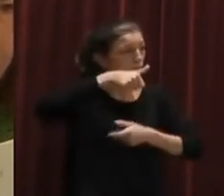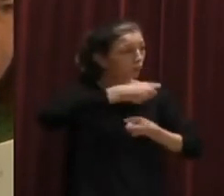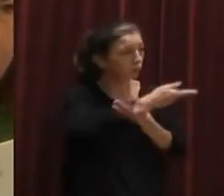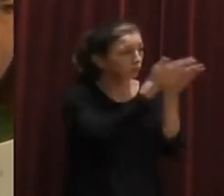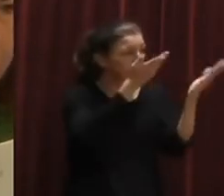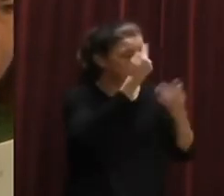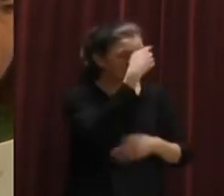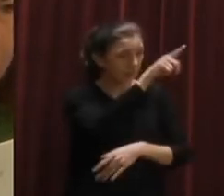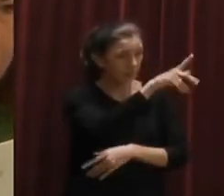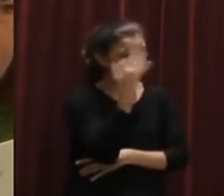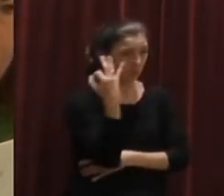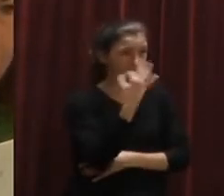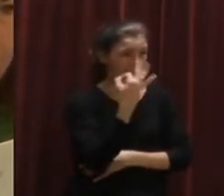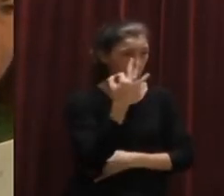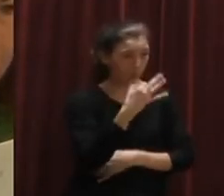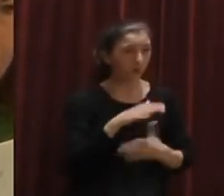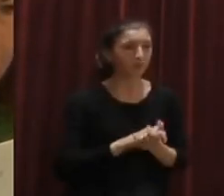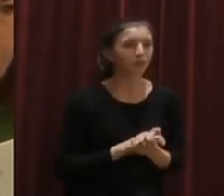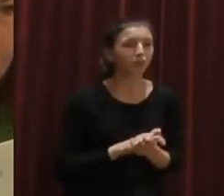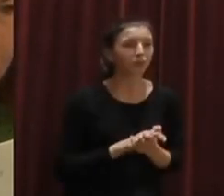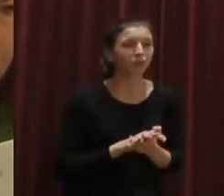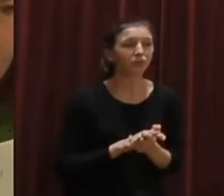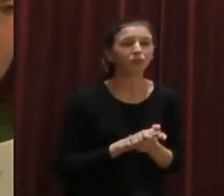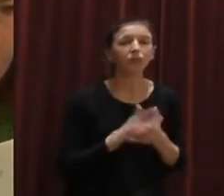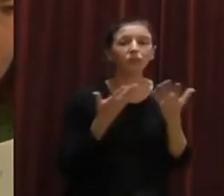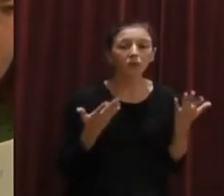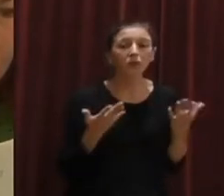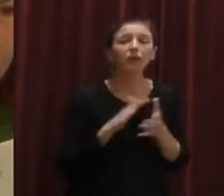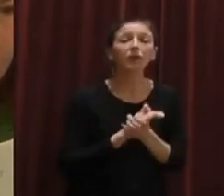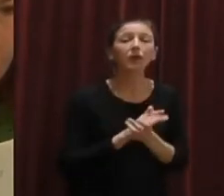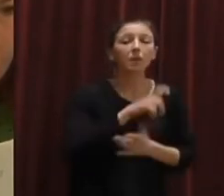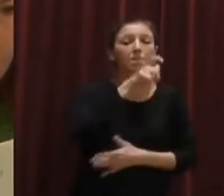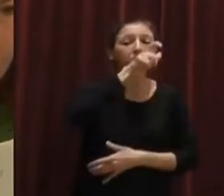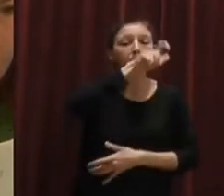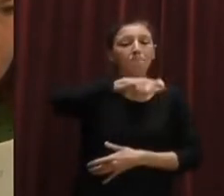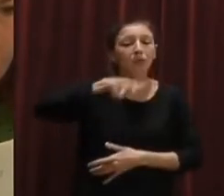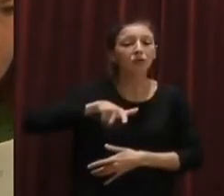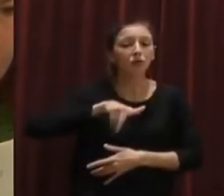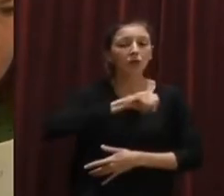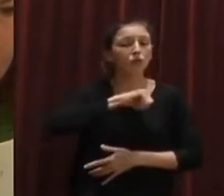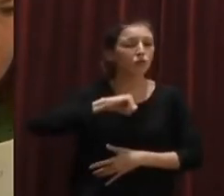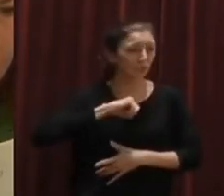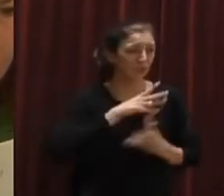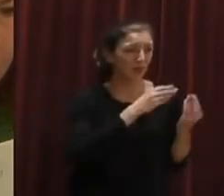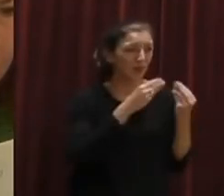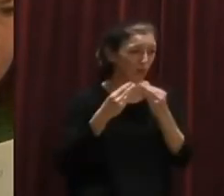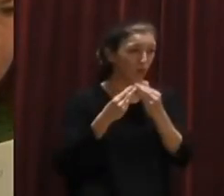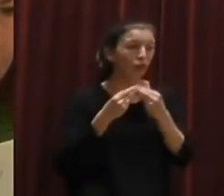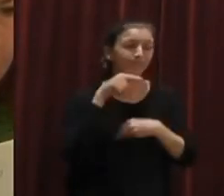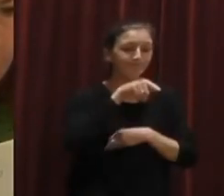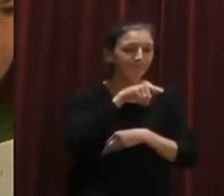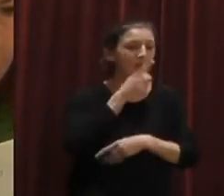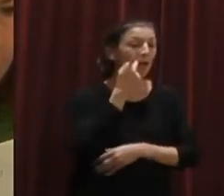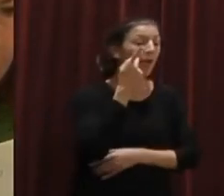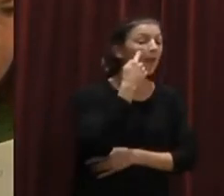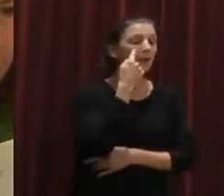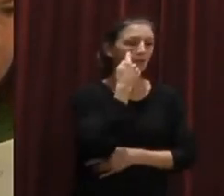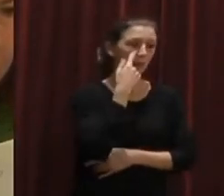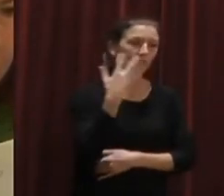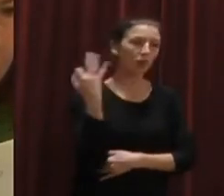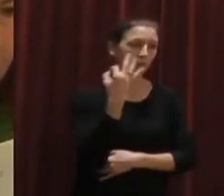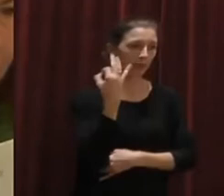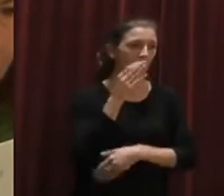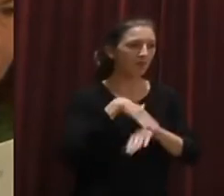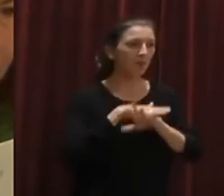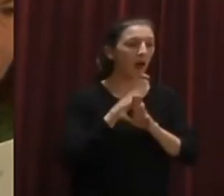i, evidentment, després hi ha una altra que succeeix amb els grans tenidors. I aquí de vora, el que sí que li puc dir és que tenim tota una oficina d'inspecció, que el que farà